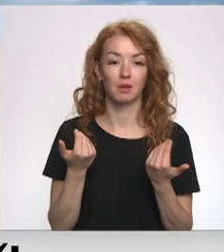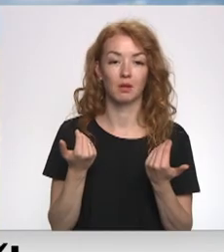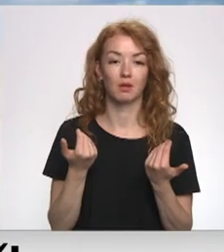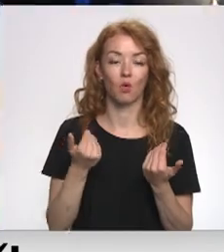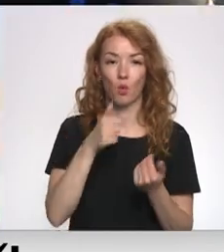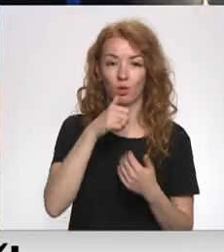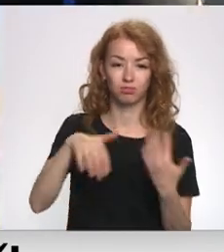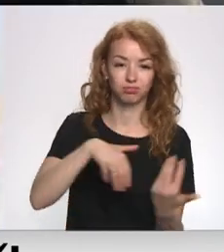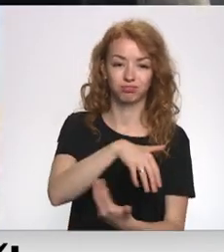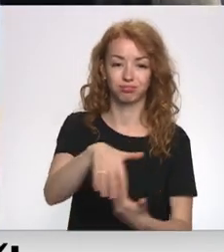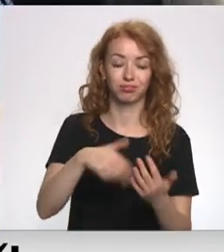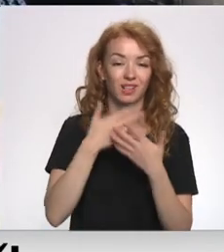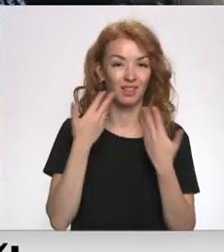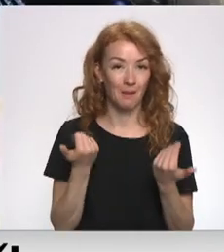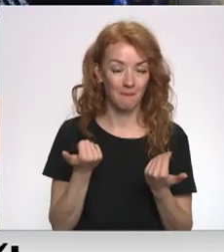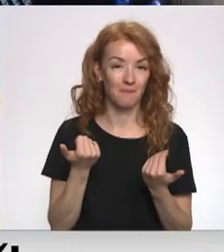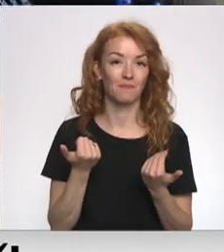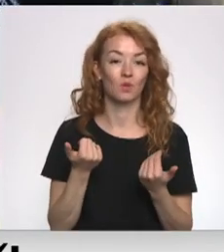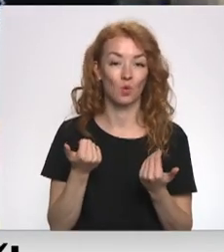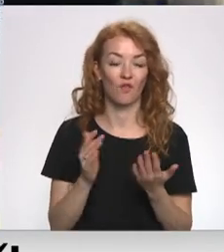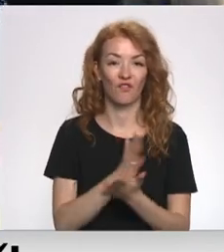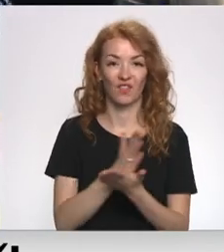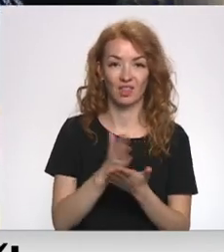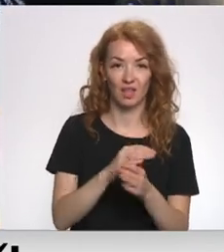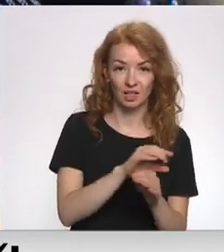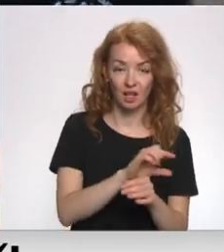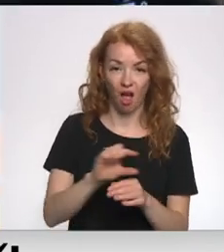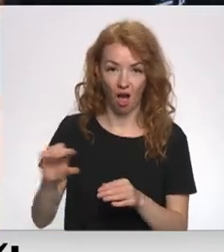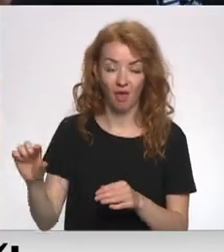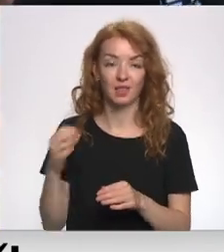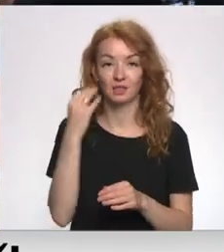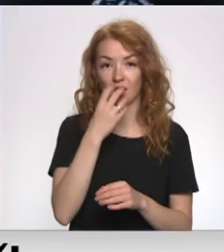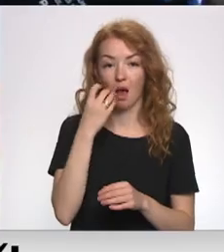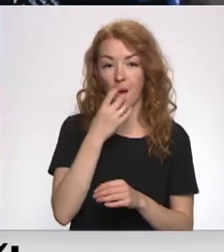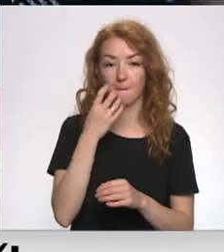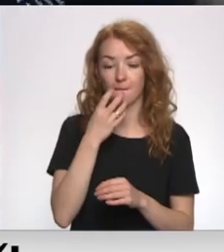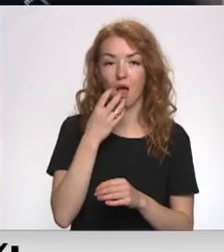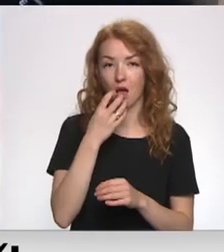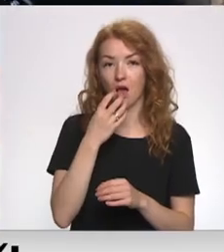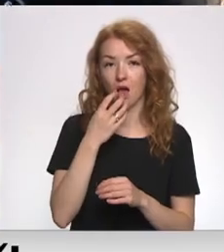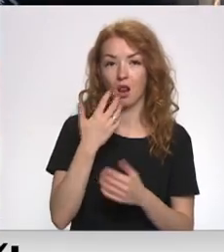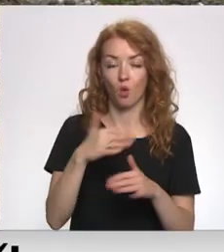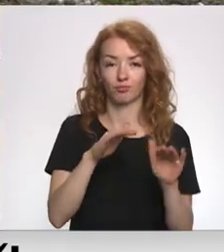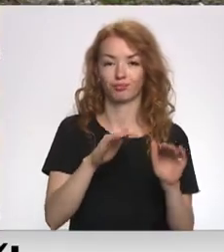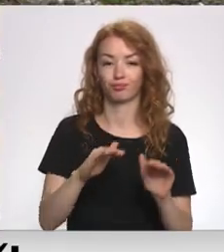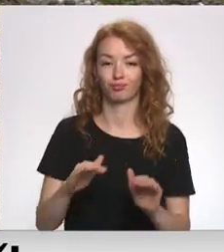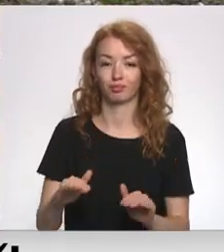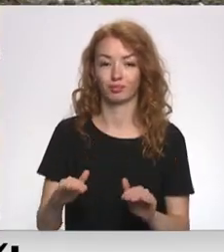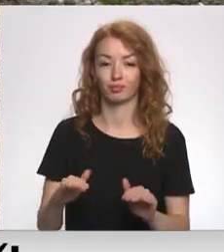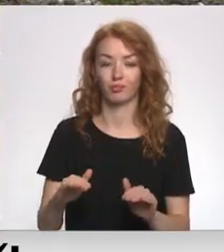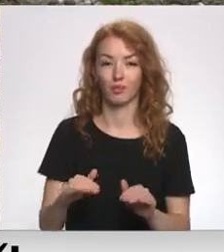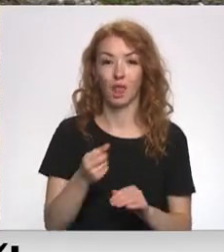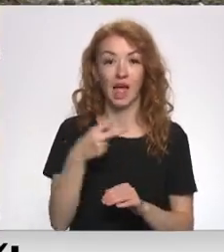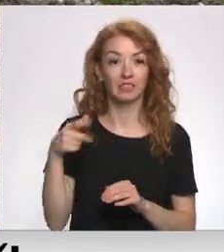namaisajās. Uzskatām vidējā slāni jau skobekļa daudzums jau kreitās. Ekspertu